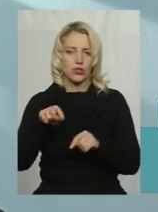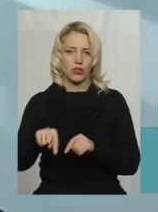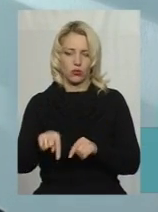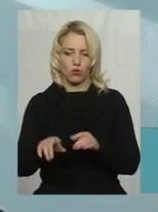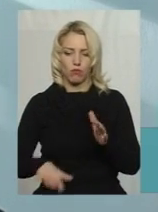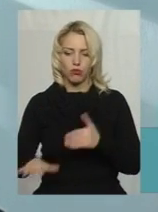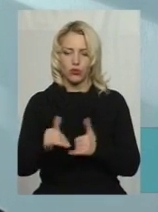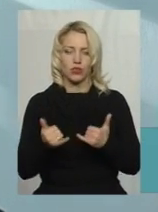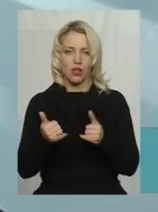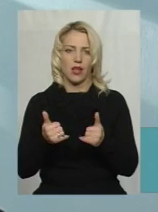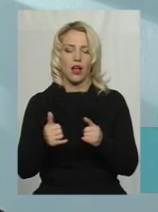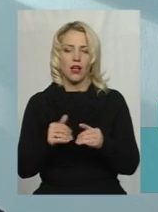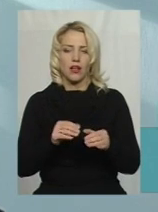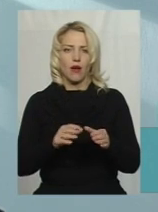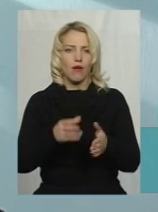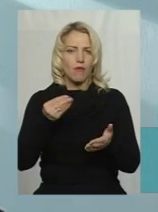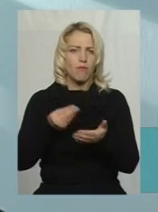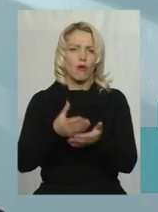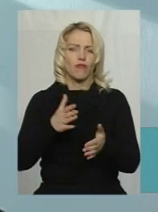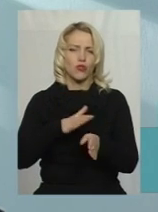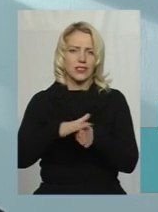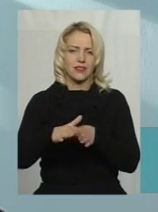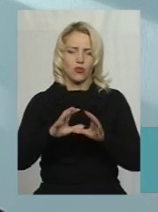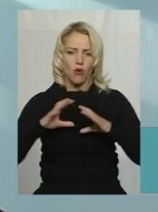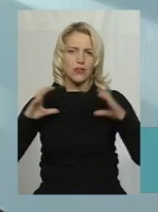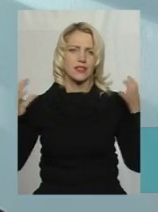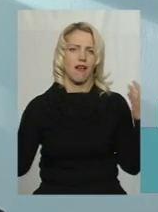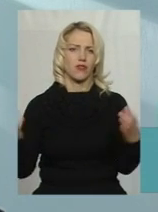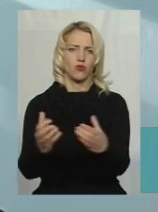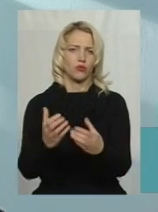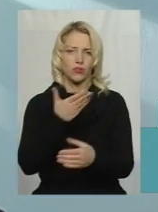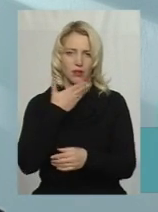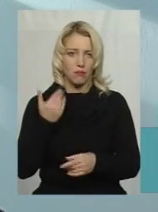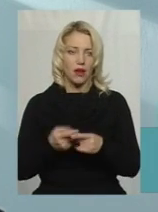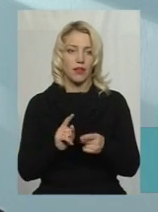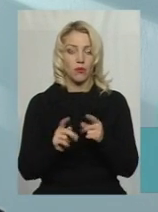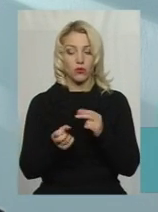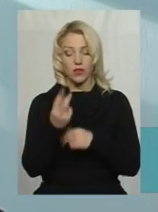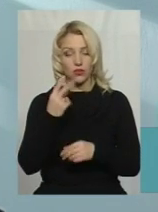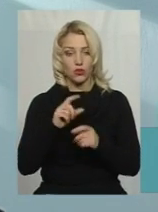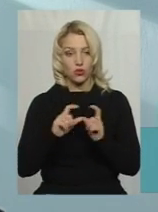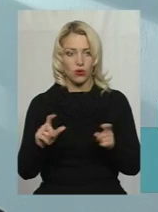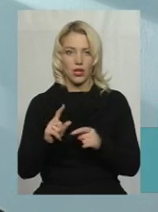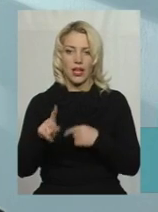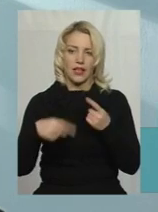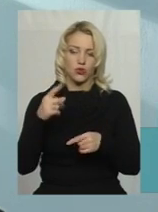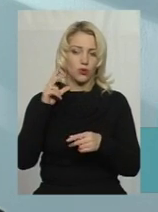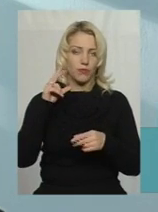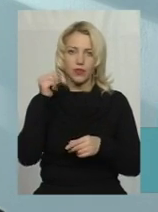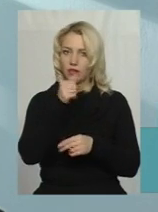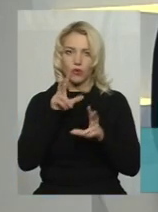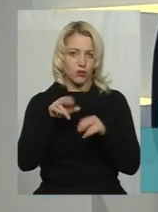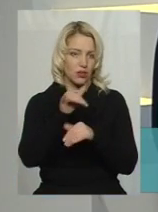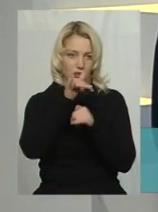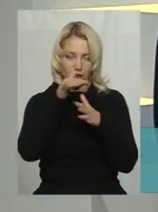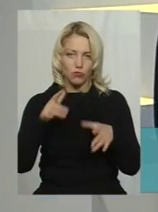облаштування повноцінного стадіону немає. По 12 школі на наступний рік обіцяти не можу, тому